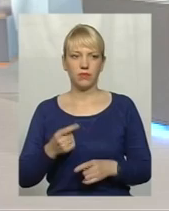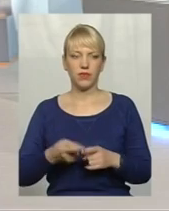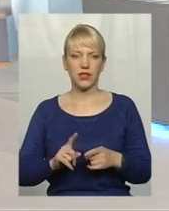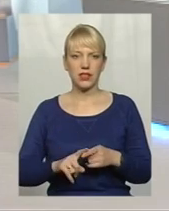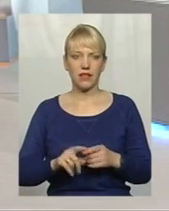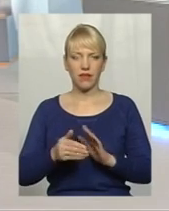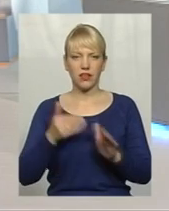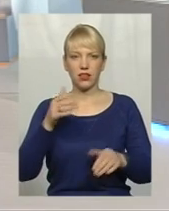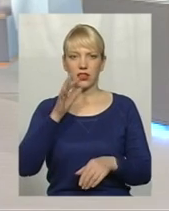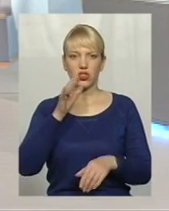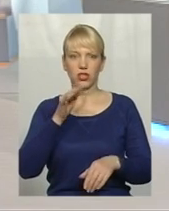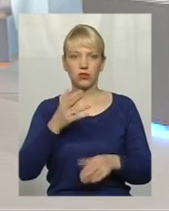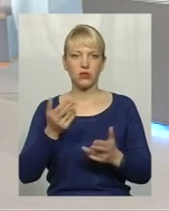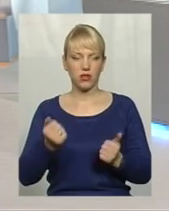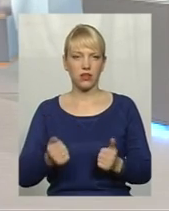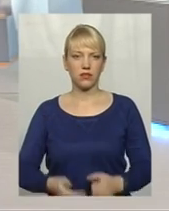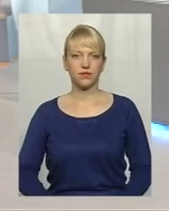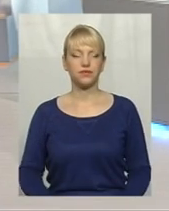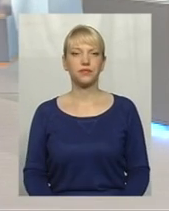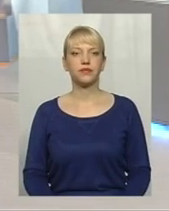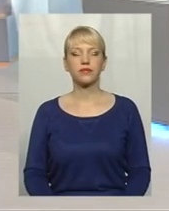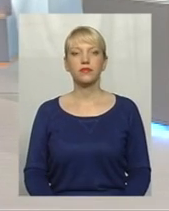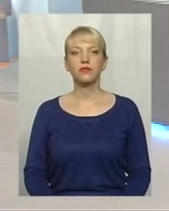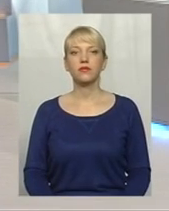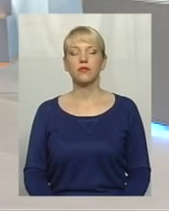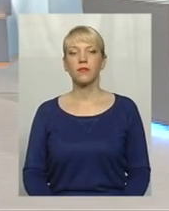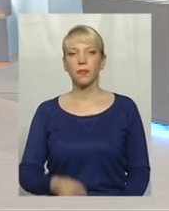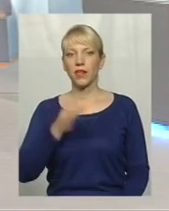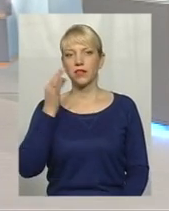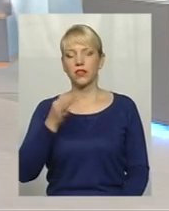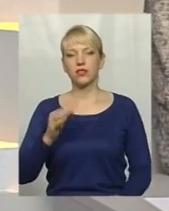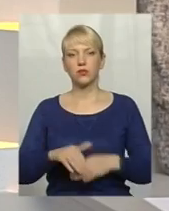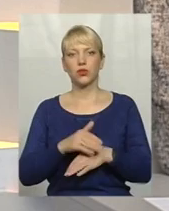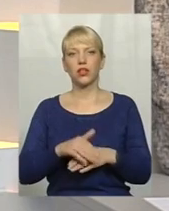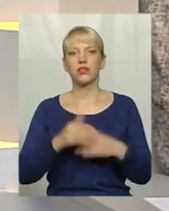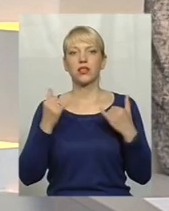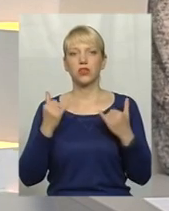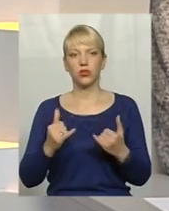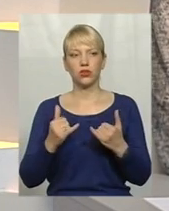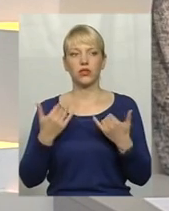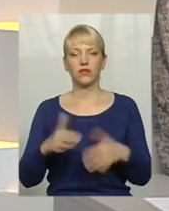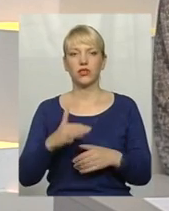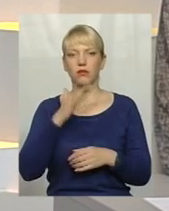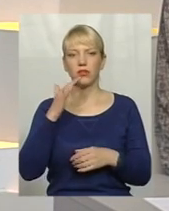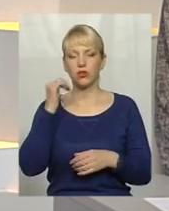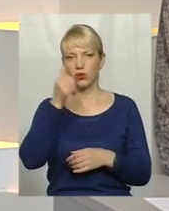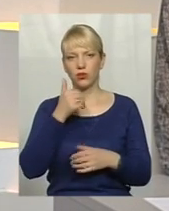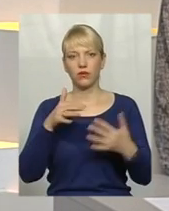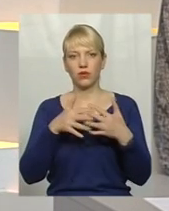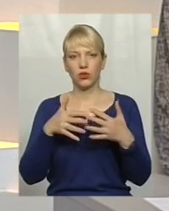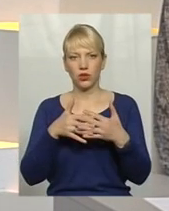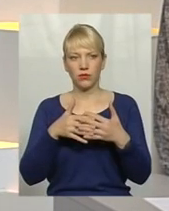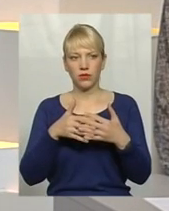виклик часу, так. Скажіть, будь ласка, сьогодні вже не перший рік воюємо.